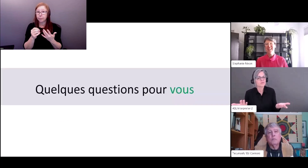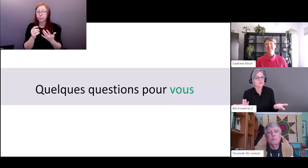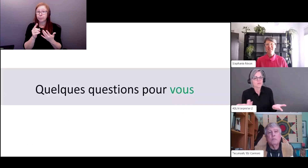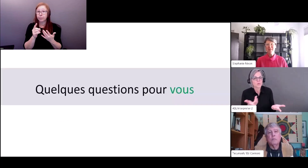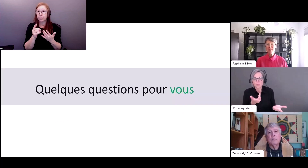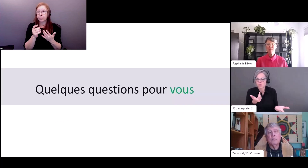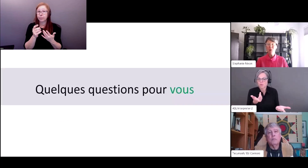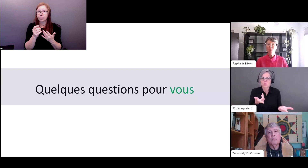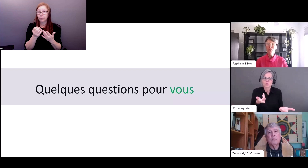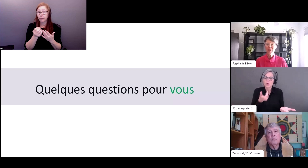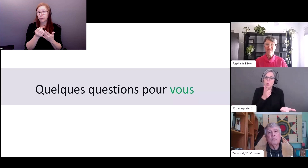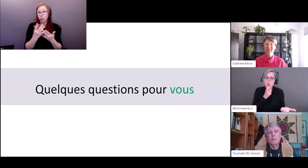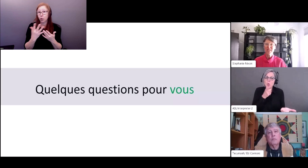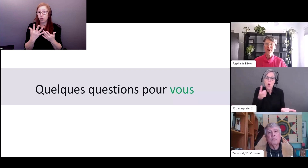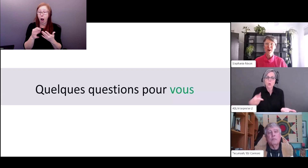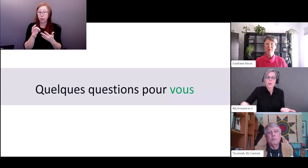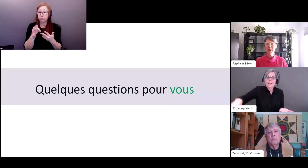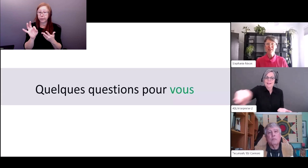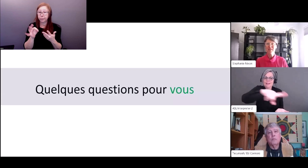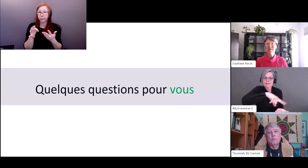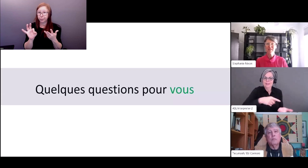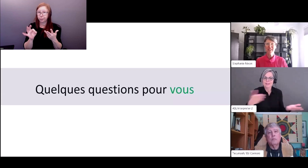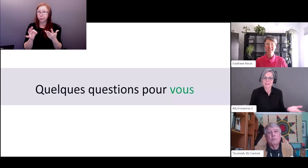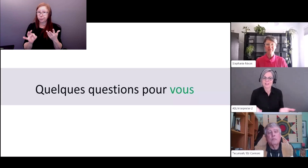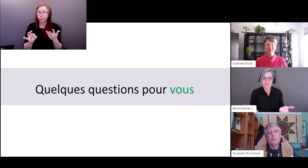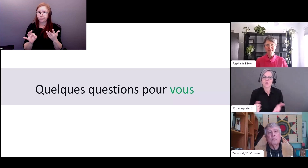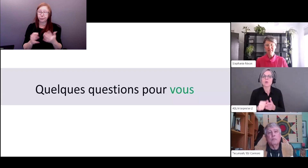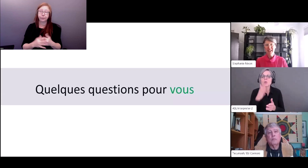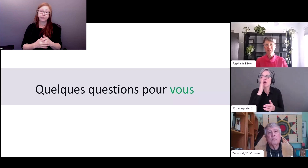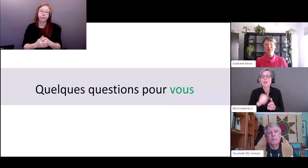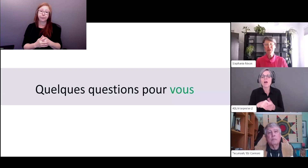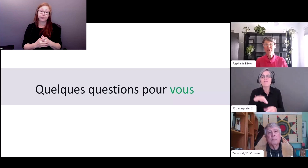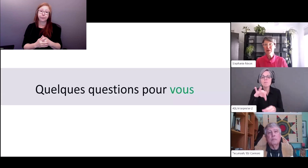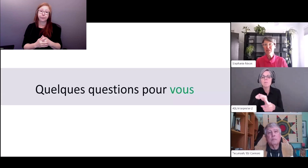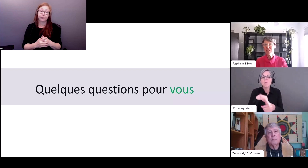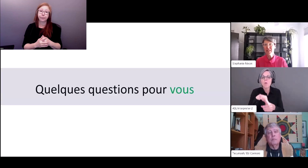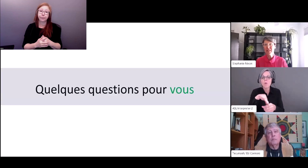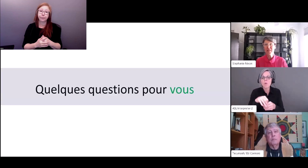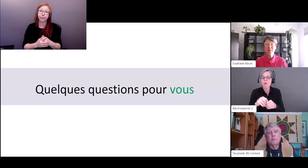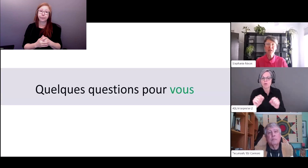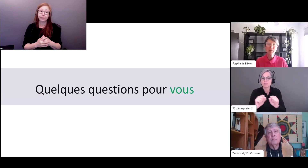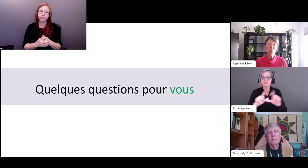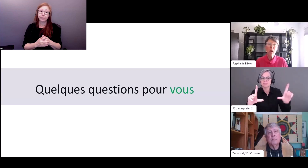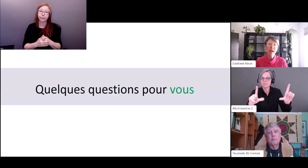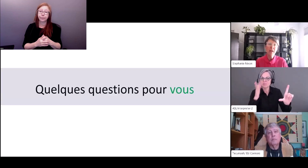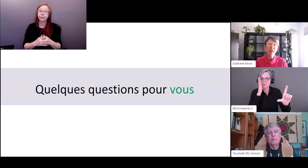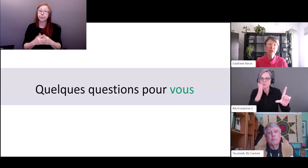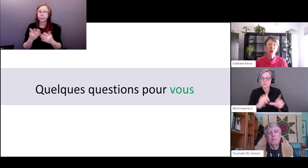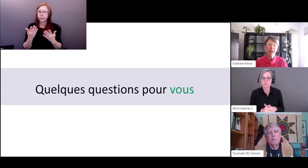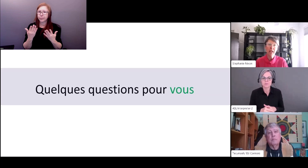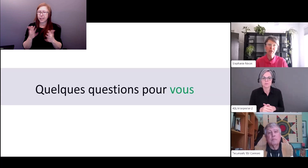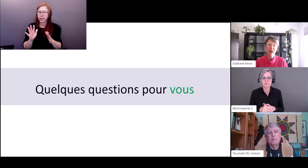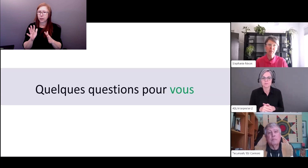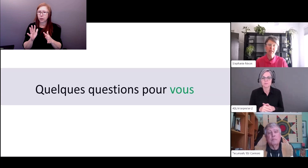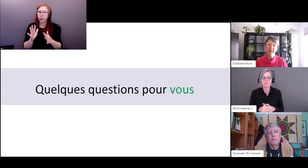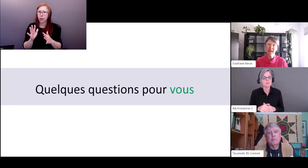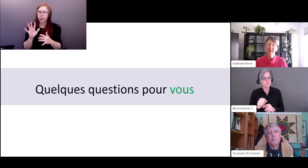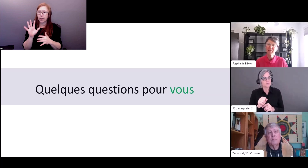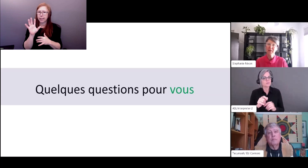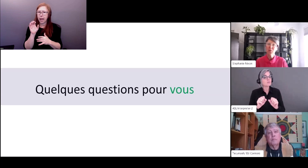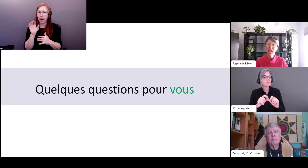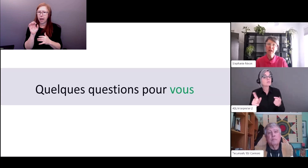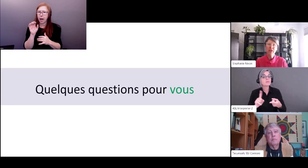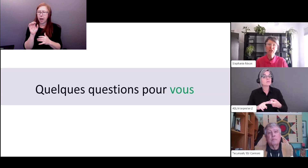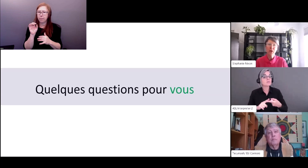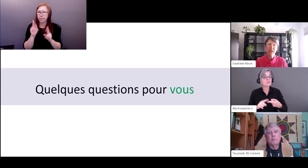-nous ? commençons par quelques questions pour vous donc vous allez bientôt voir un sondage apparaître sur votre écran et la